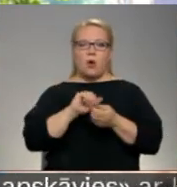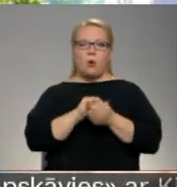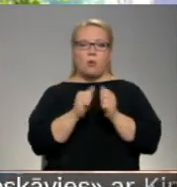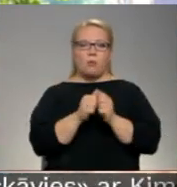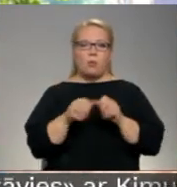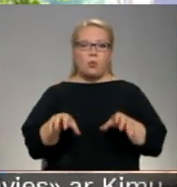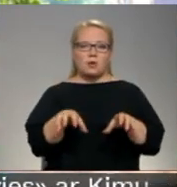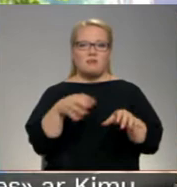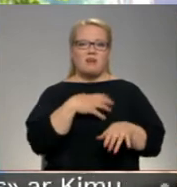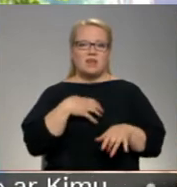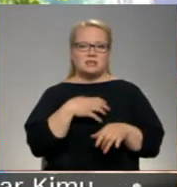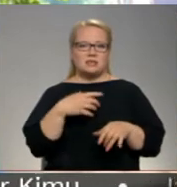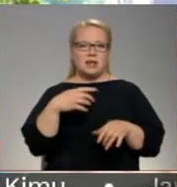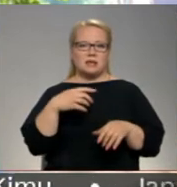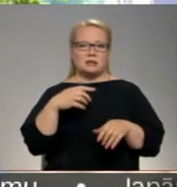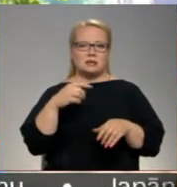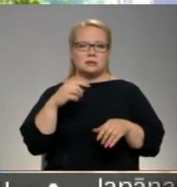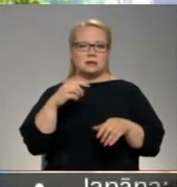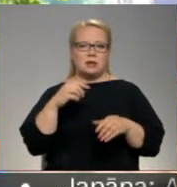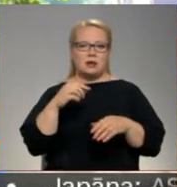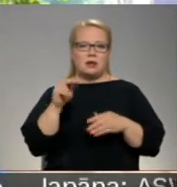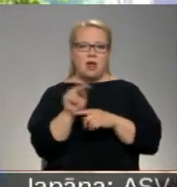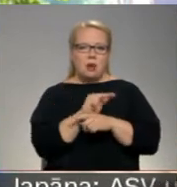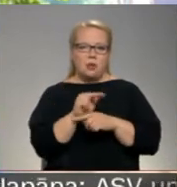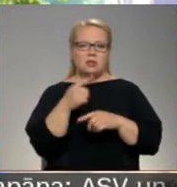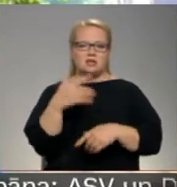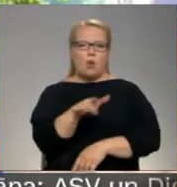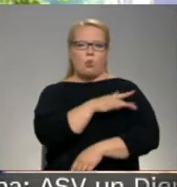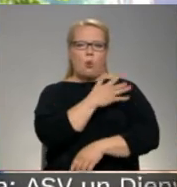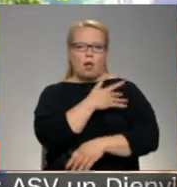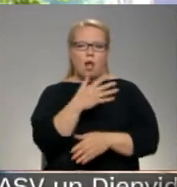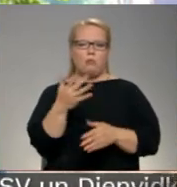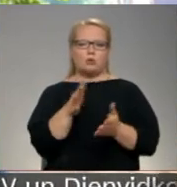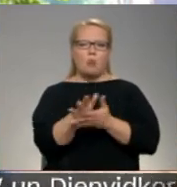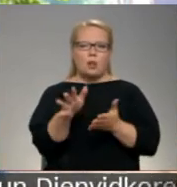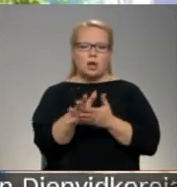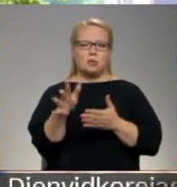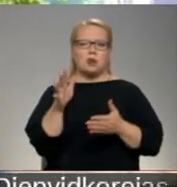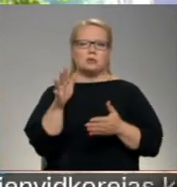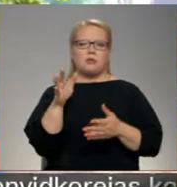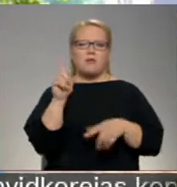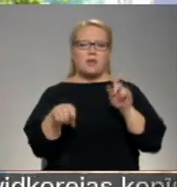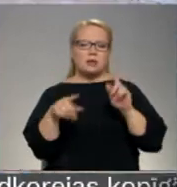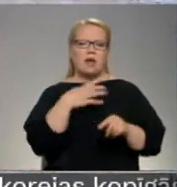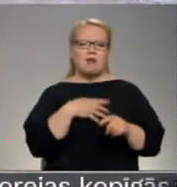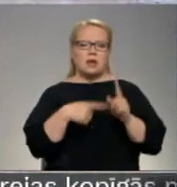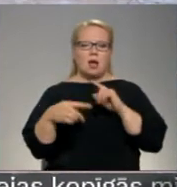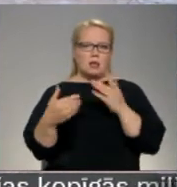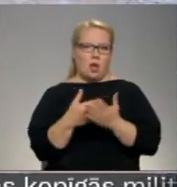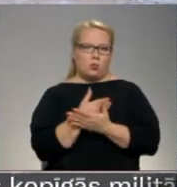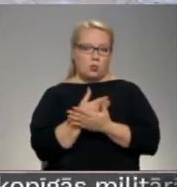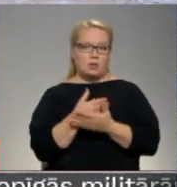remonts, jo viņš, kā saka, ir nokalpojis un nolietots, un vietām viņu vajag atjaunot.